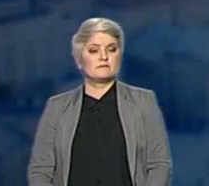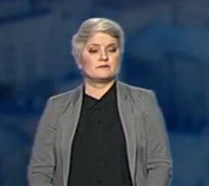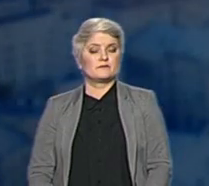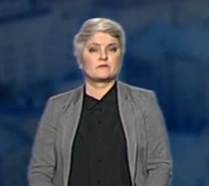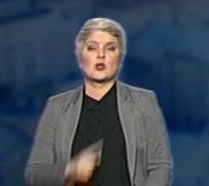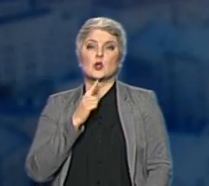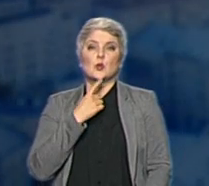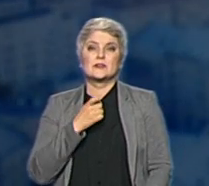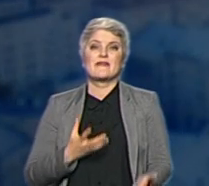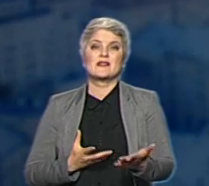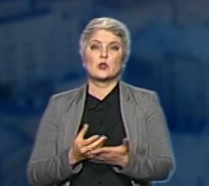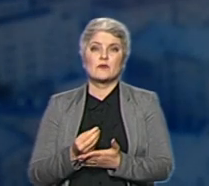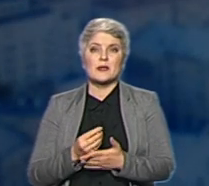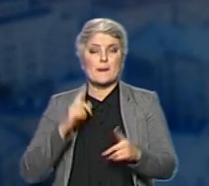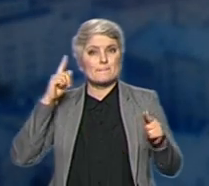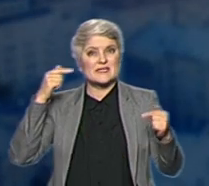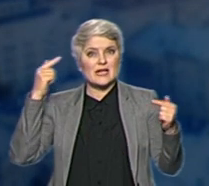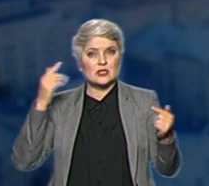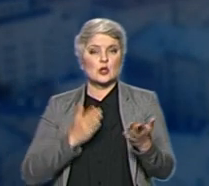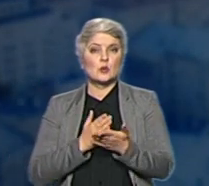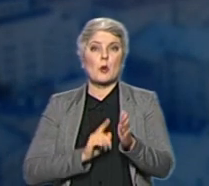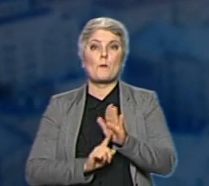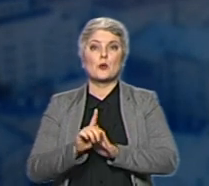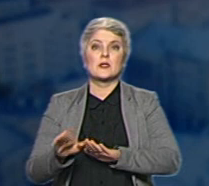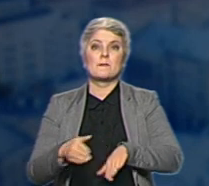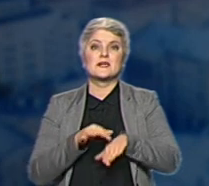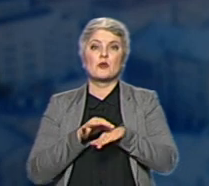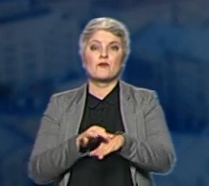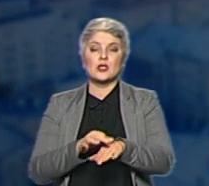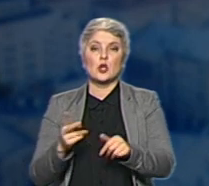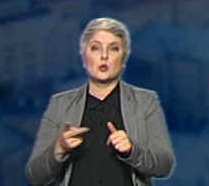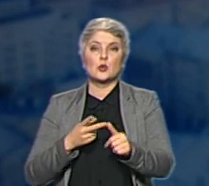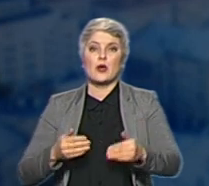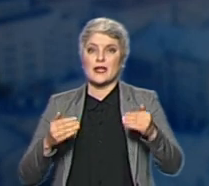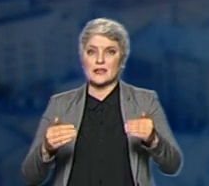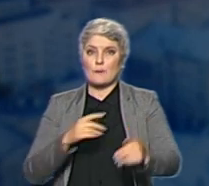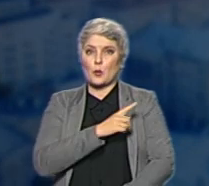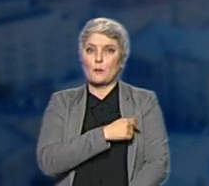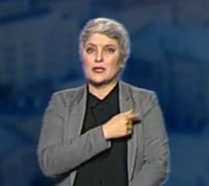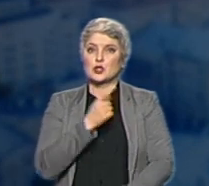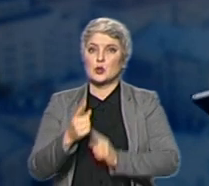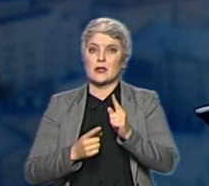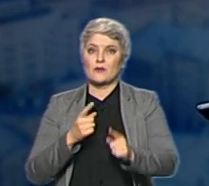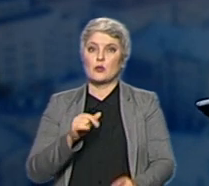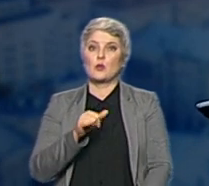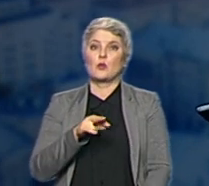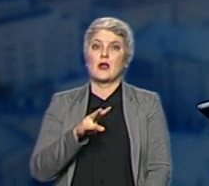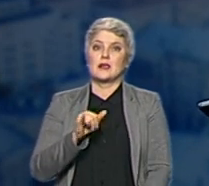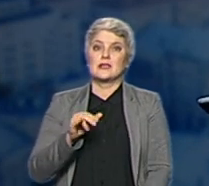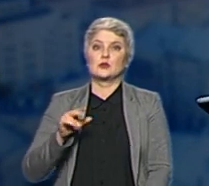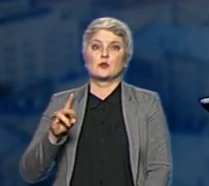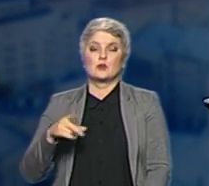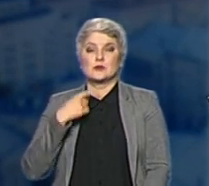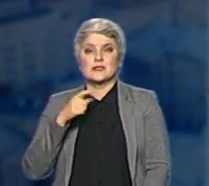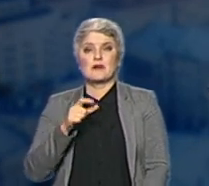Труднощі з фінансуванням психіатричної служби почалися після впровадження другого етапу медичної реформи Уляни Супрун, розповів